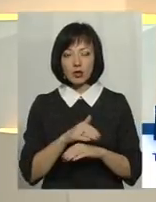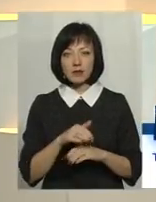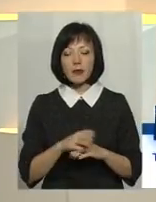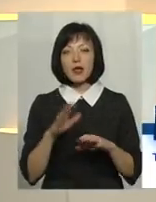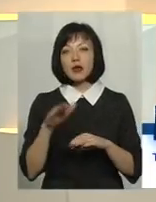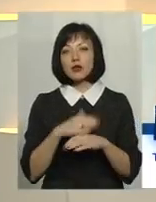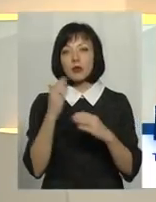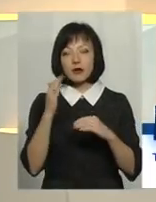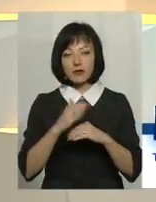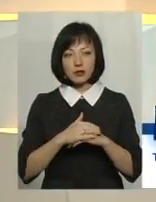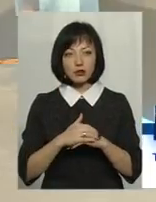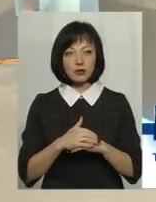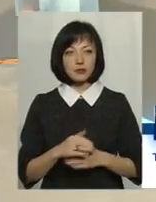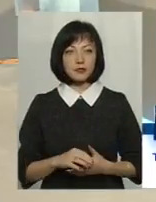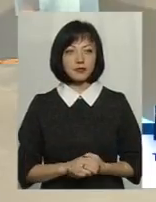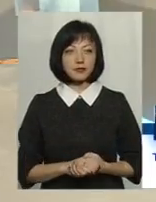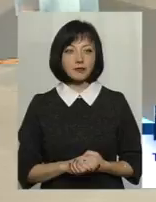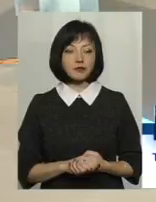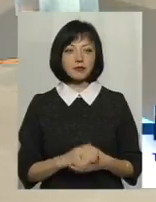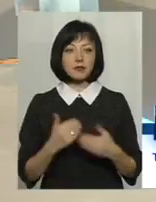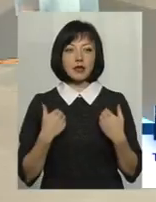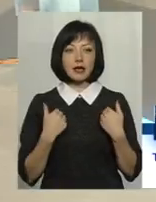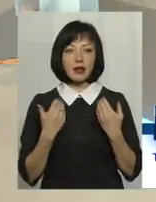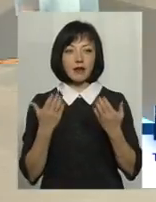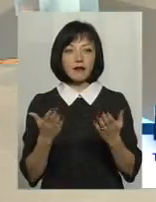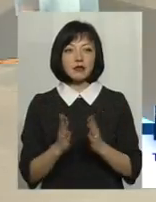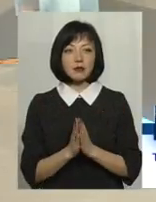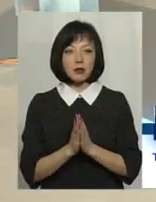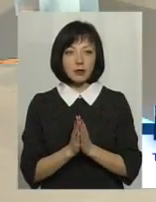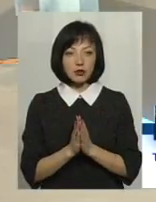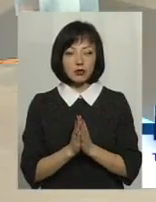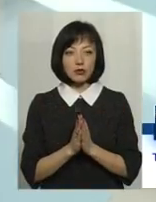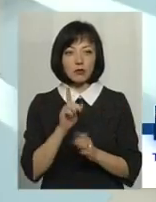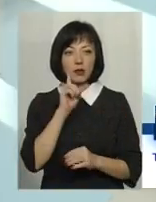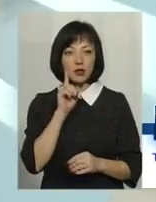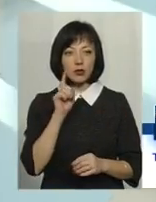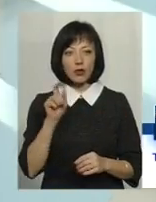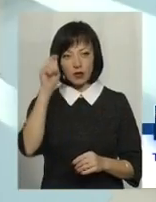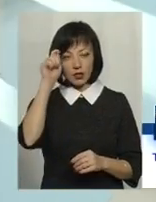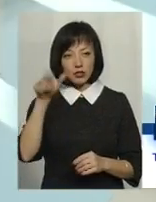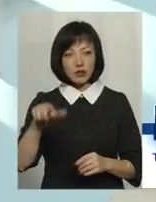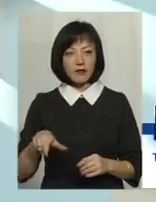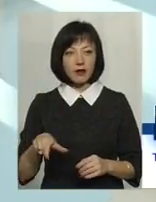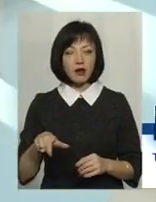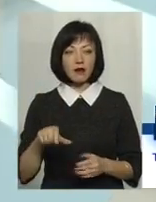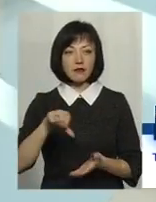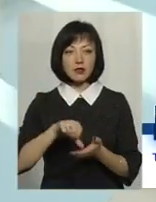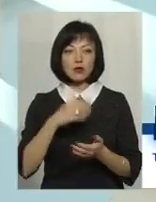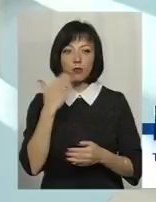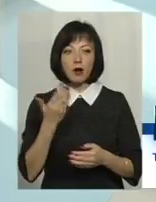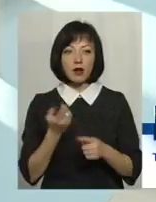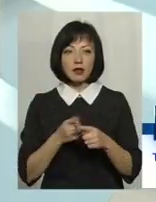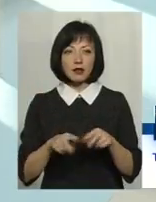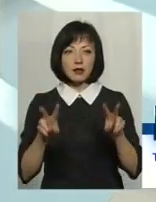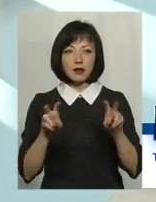Добрий вечір. Добрий вечір. Я вас попрошу молодого людину, який виступає на цю тему, щоб ви